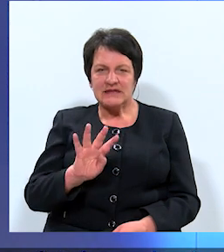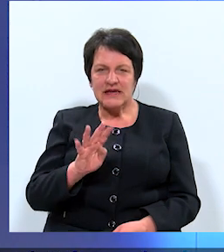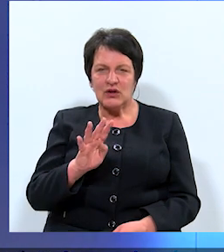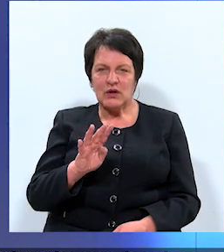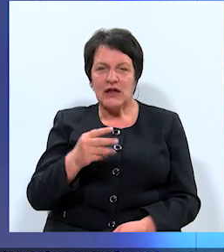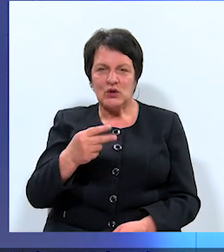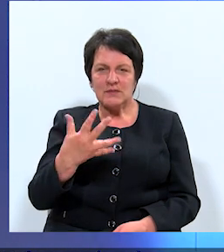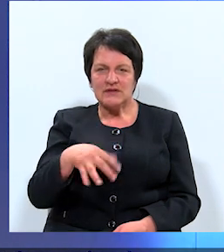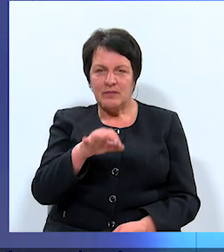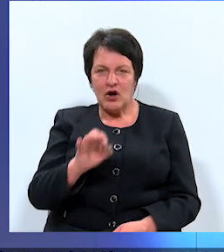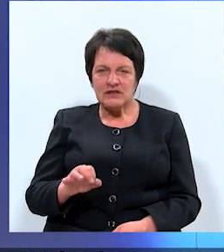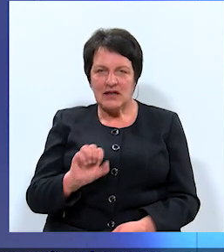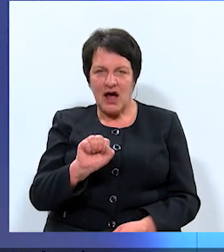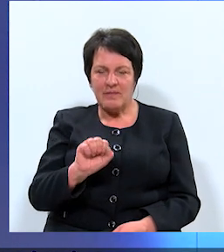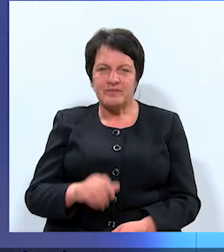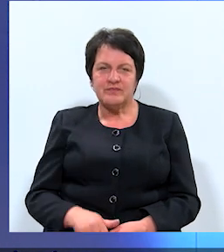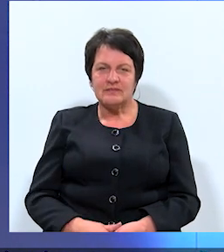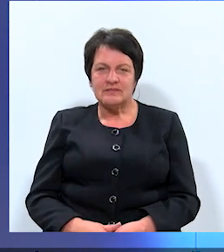Ceturtais – 25 procenti.